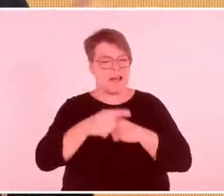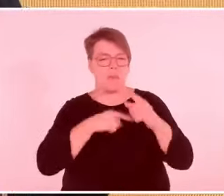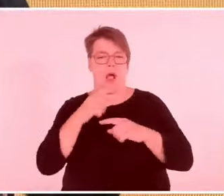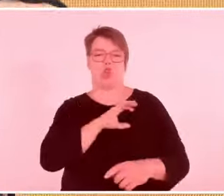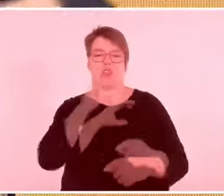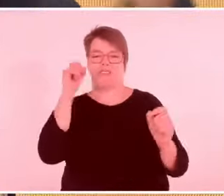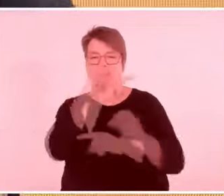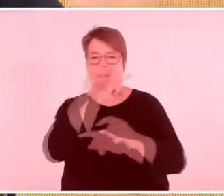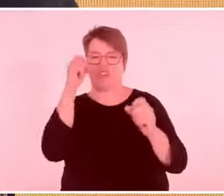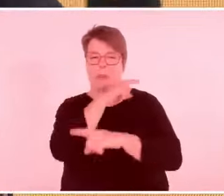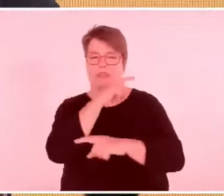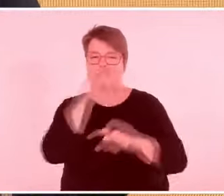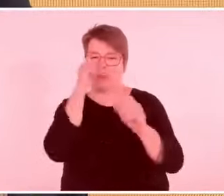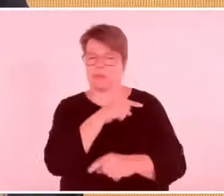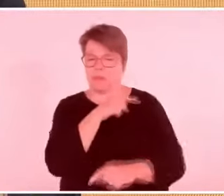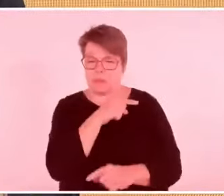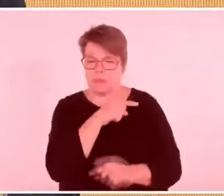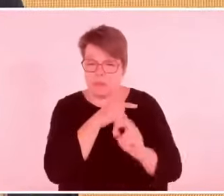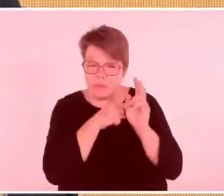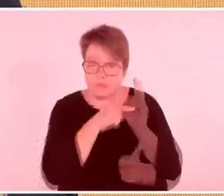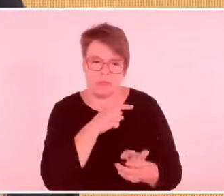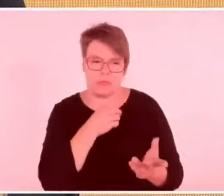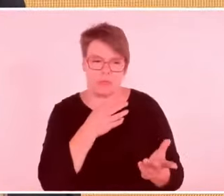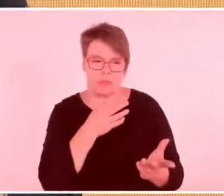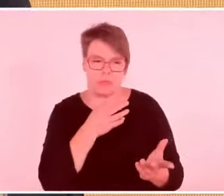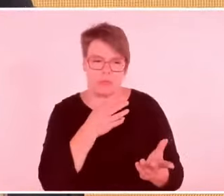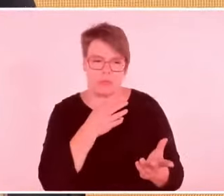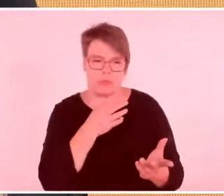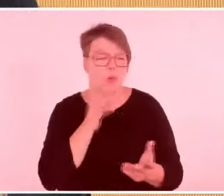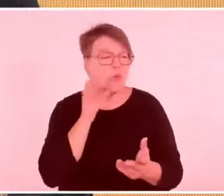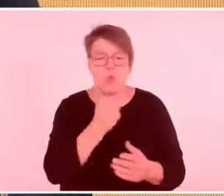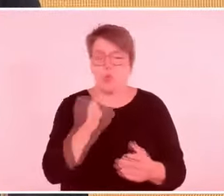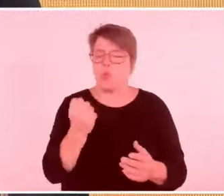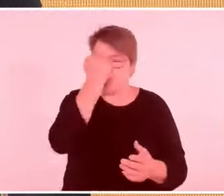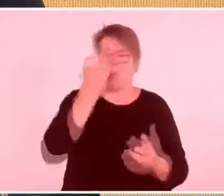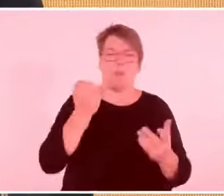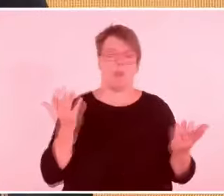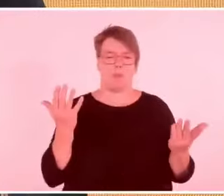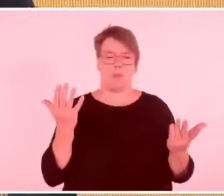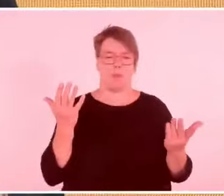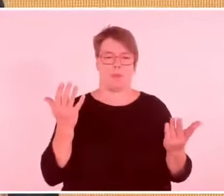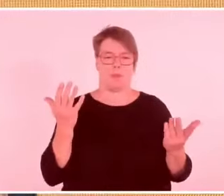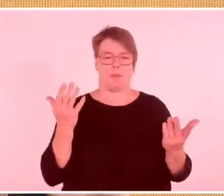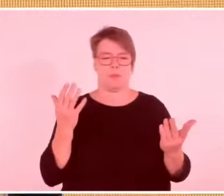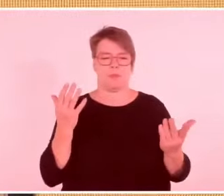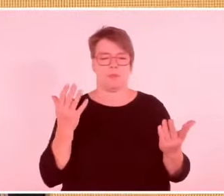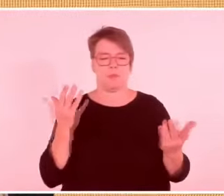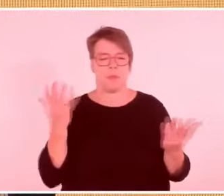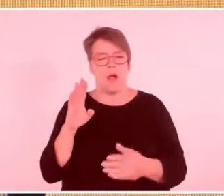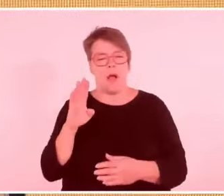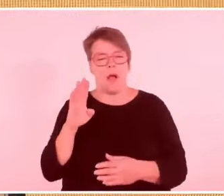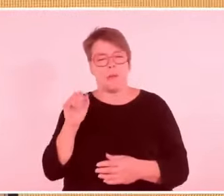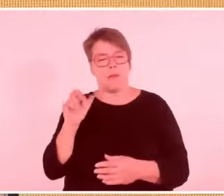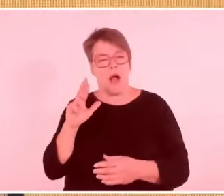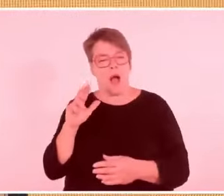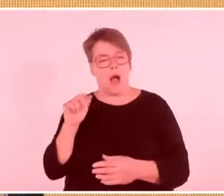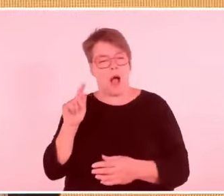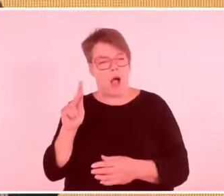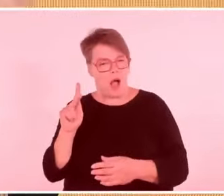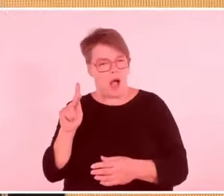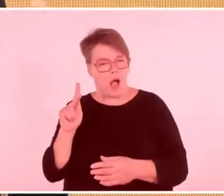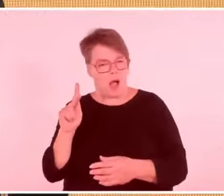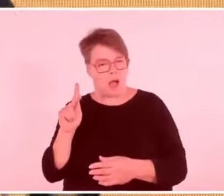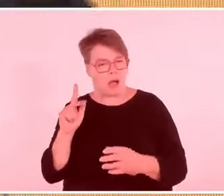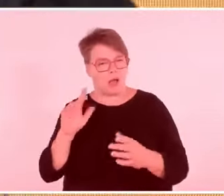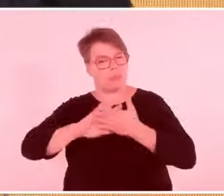den Pakt mit Ehud Barak zum Beispiel abzulehnen, der von Clinton organisiert worden ist.